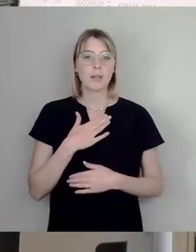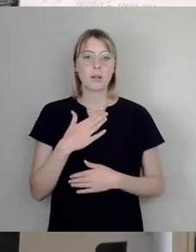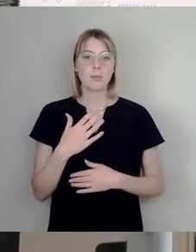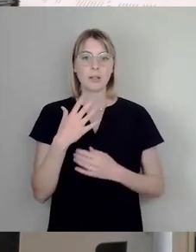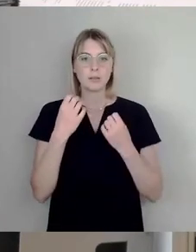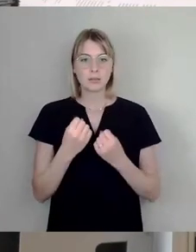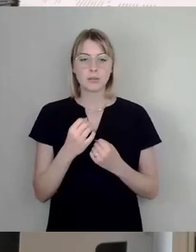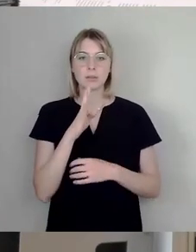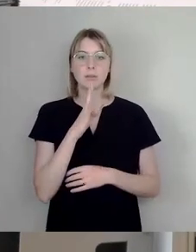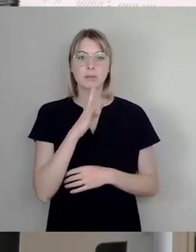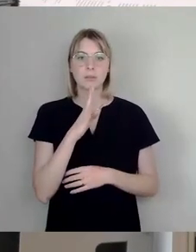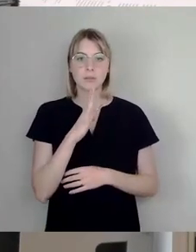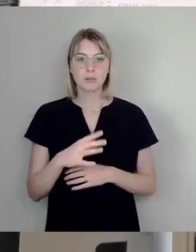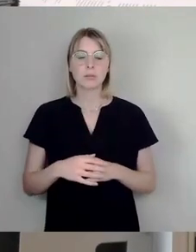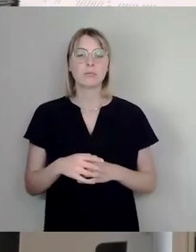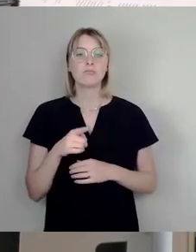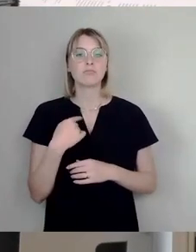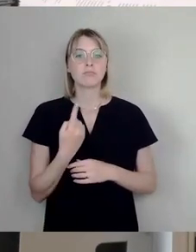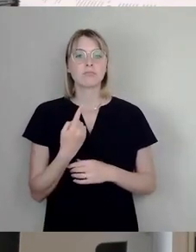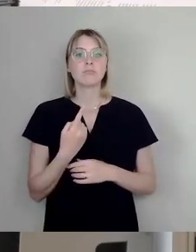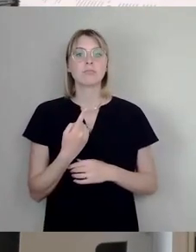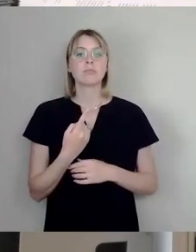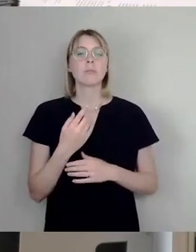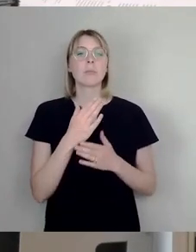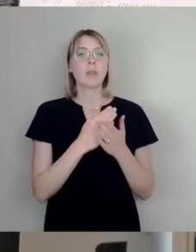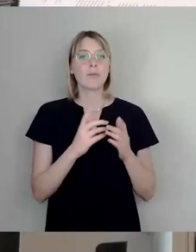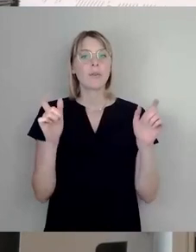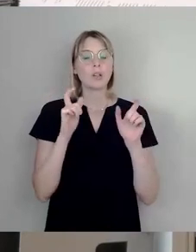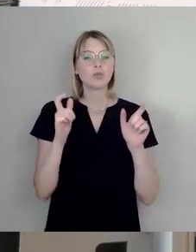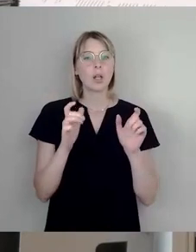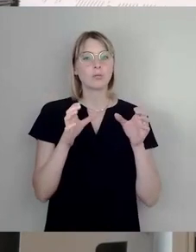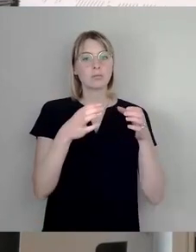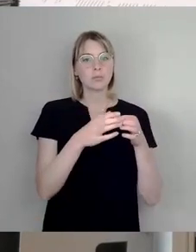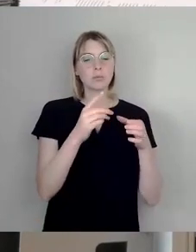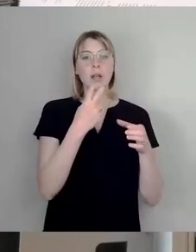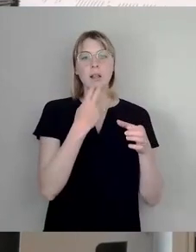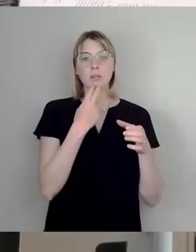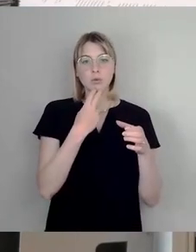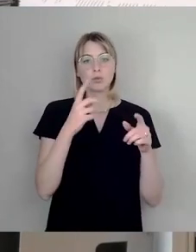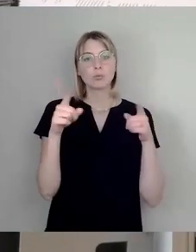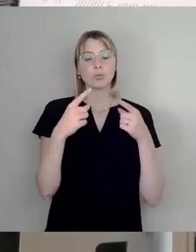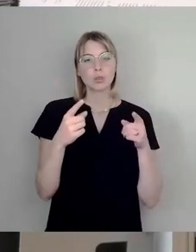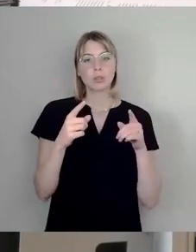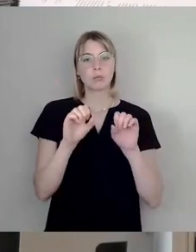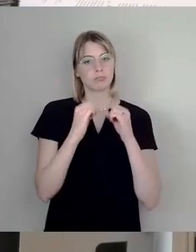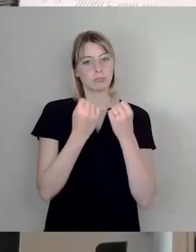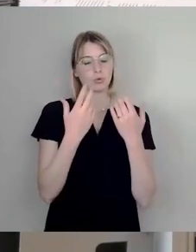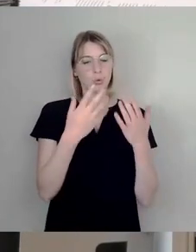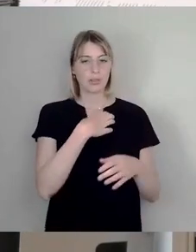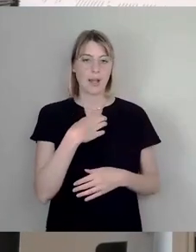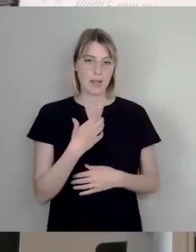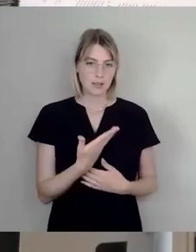Mitglied vom Tolerafe e.V. und Teil eines Veranstaltungskollektives aus der elektronischen Musikszene Dresdens. Wie Sie dem